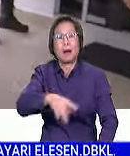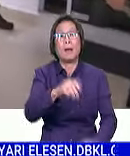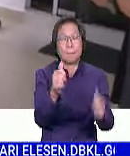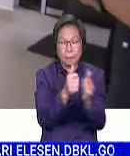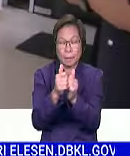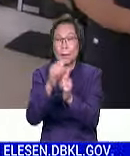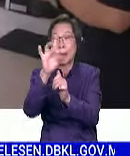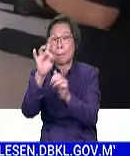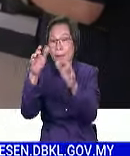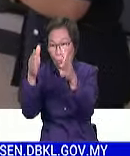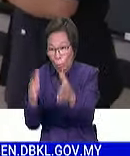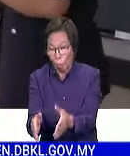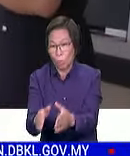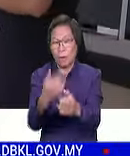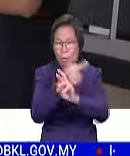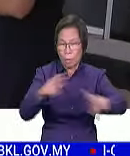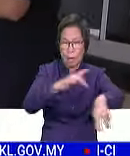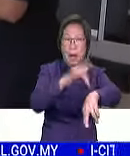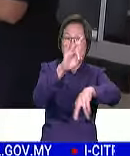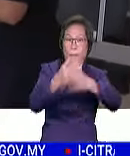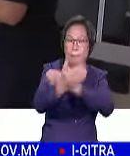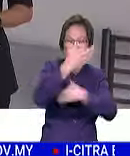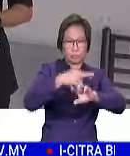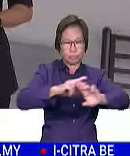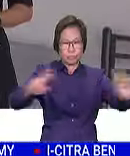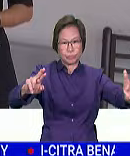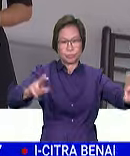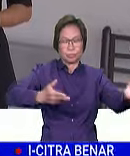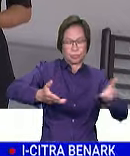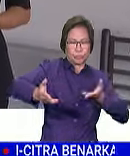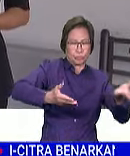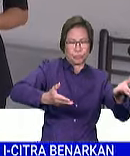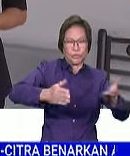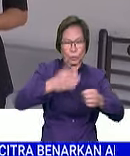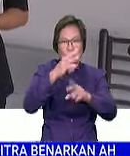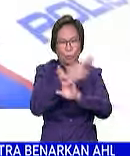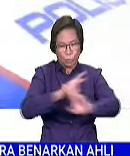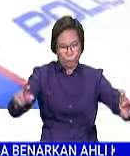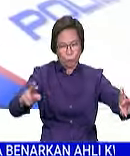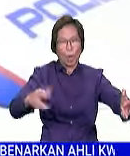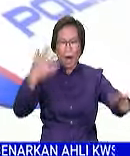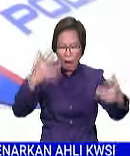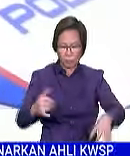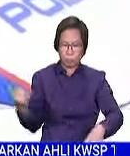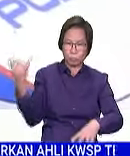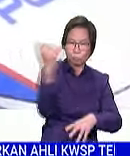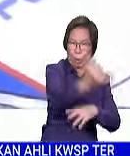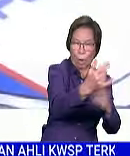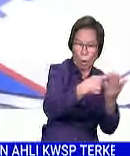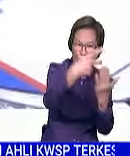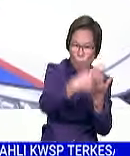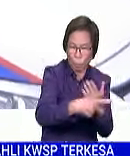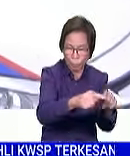anggota, bersiap siaga seawal 8 pagi, bermula dengan taklimat serta menyediakan keperluan lengkap sebelum menuju ke lokasi program.